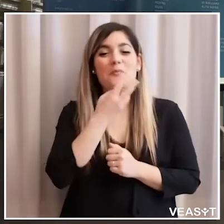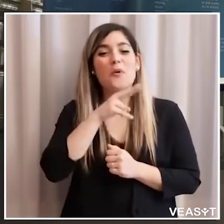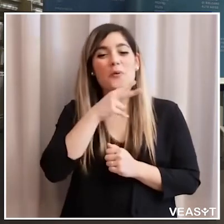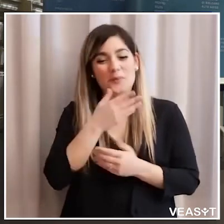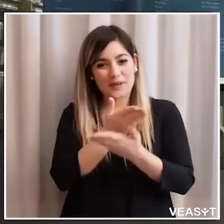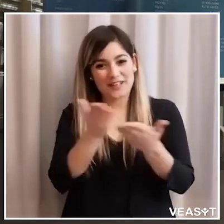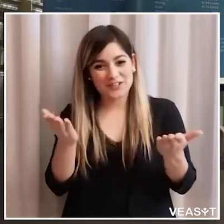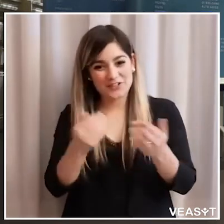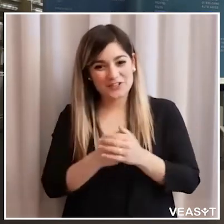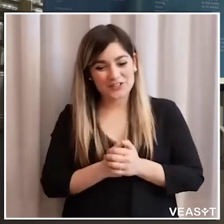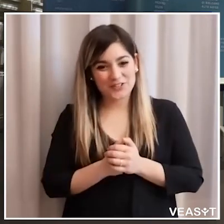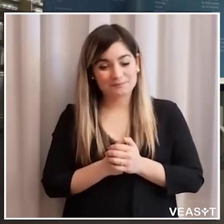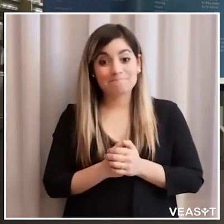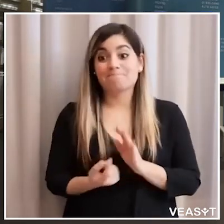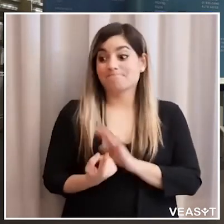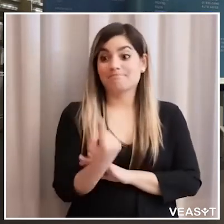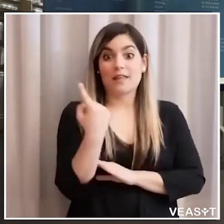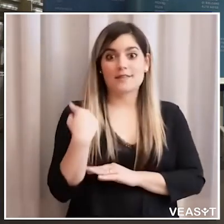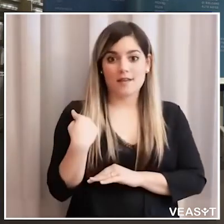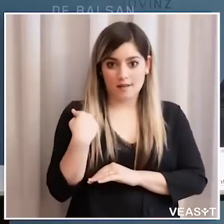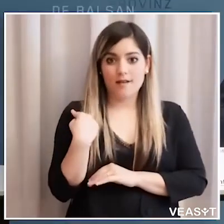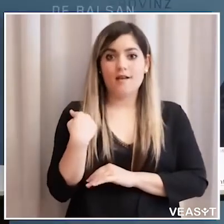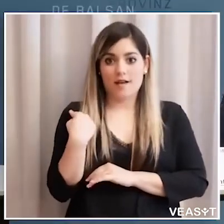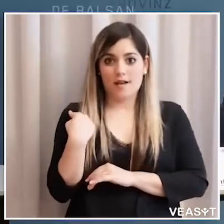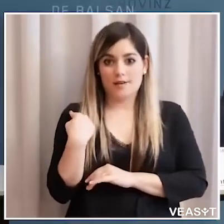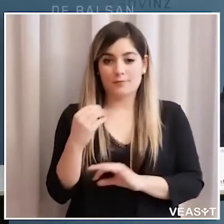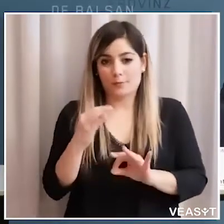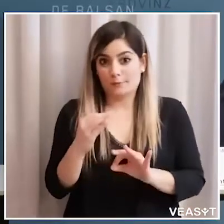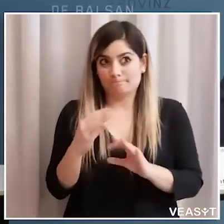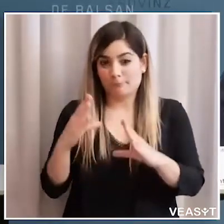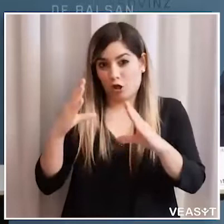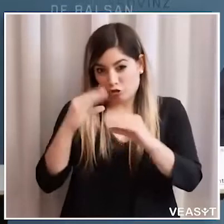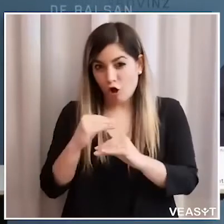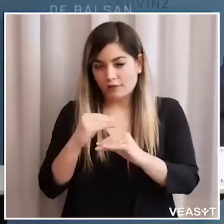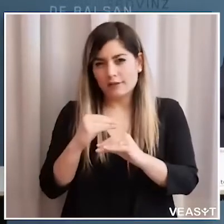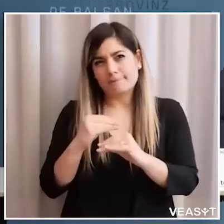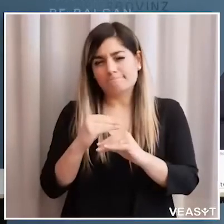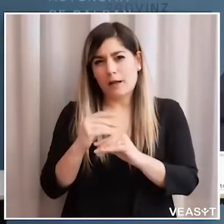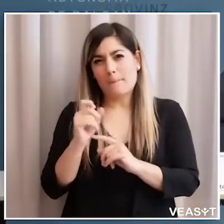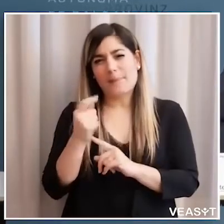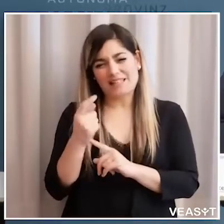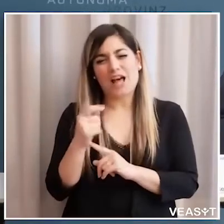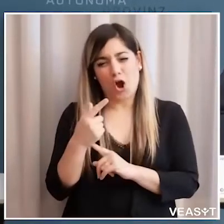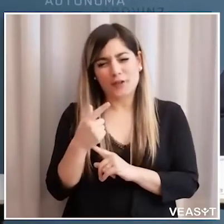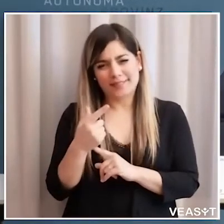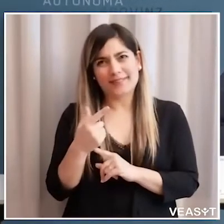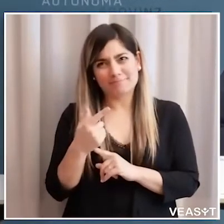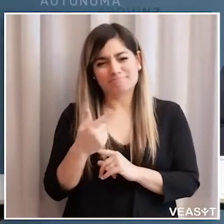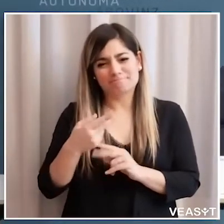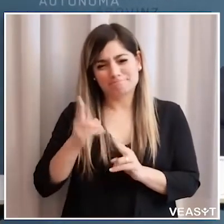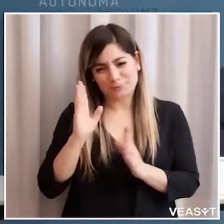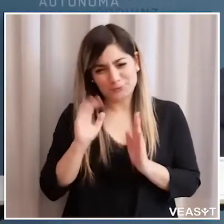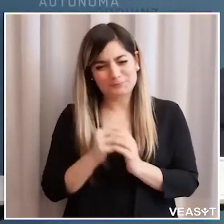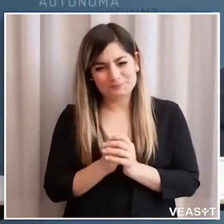Sì, buon pomeriggio anche da parte mia. Ieri in tarda notte anzi erano le mezzanotte passate